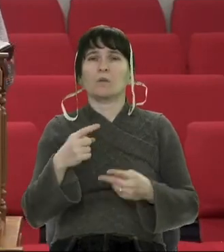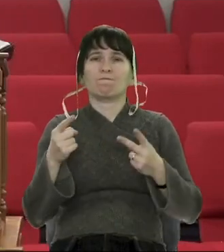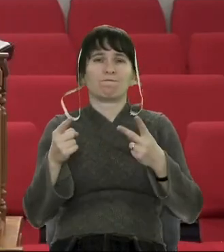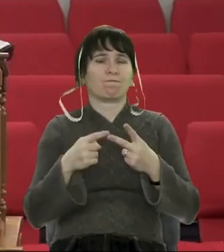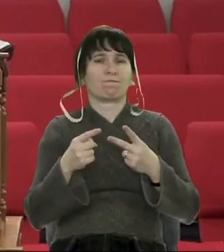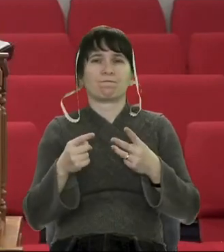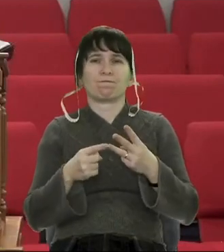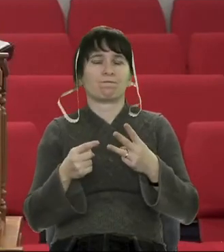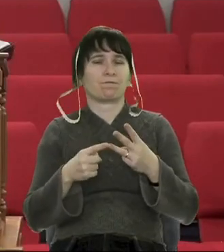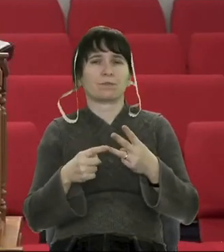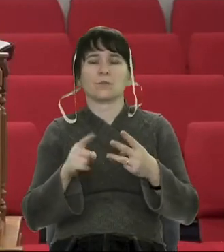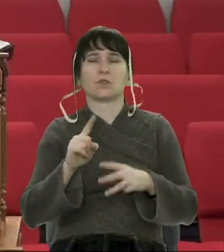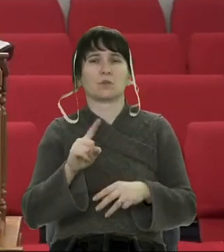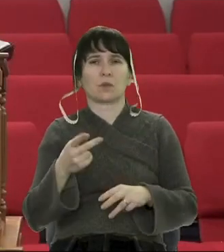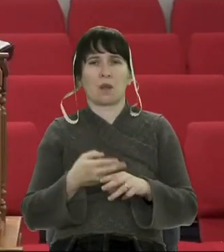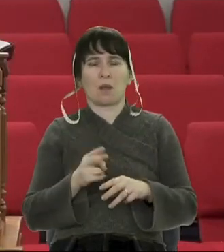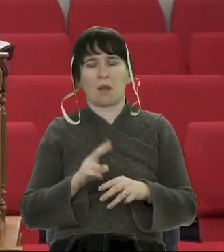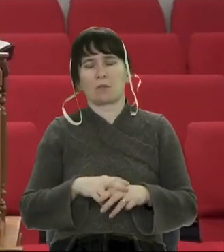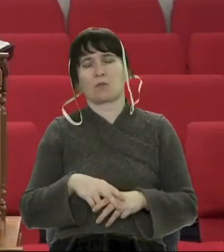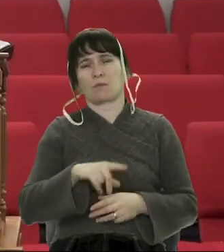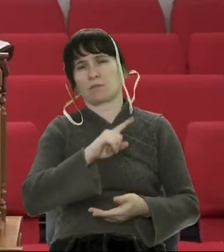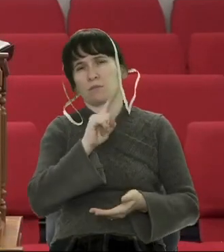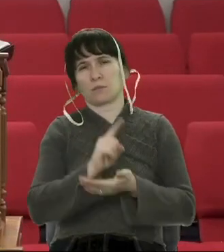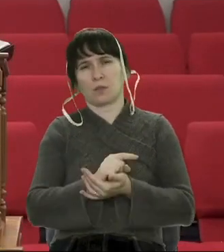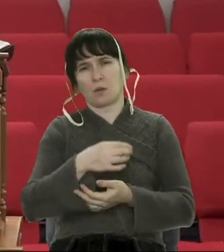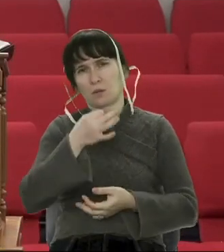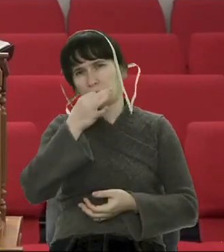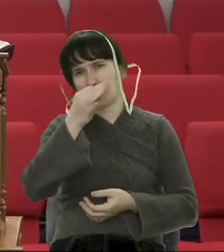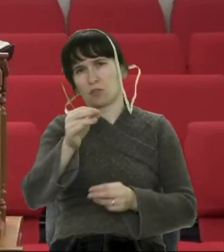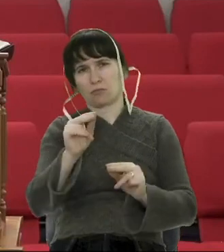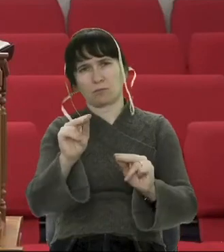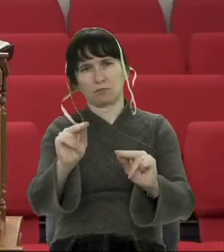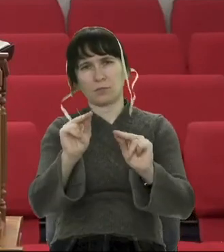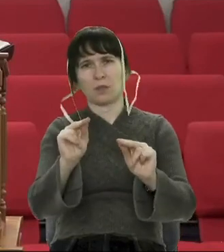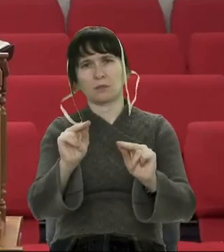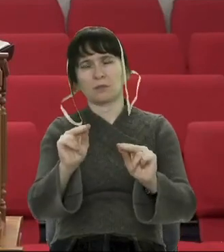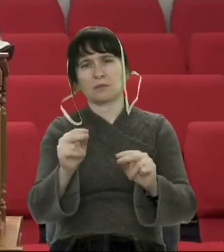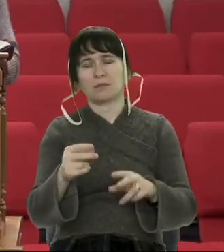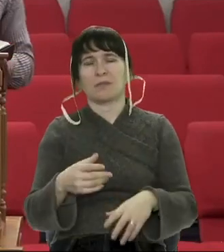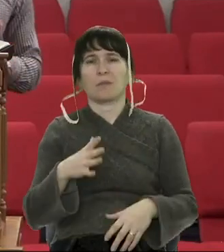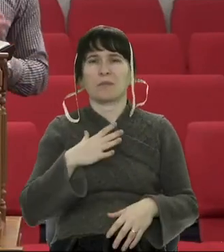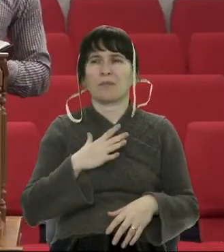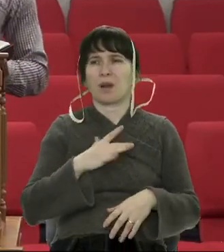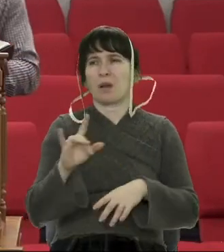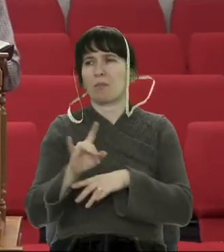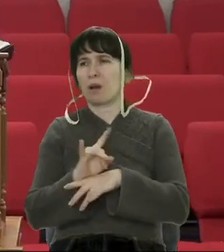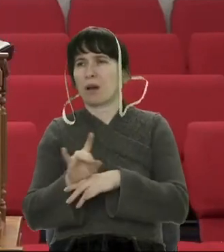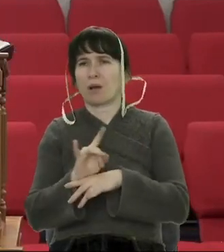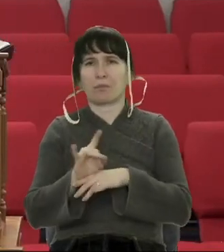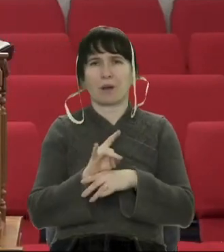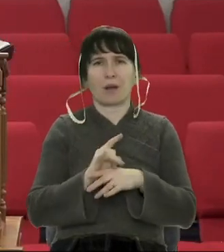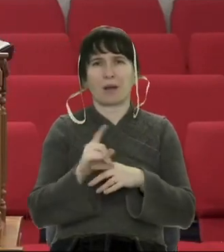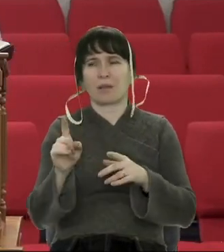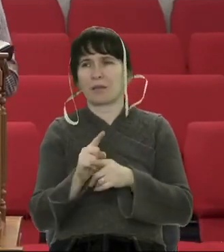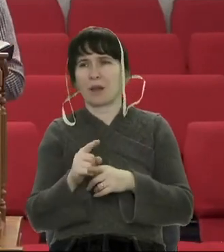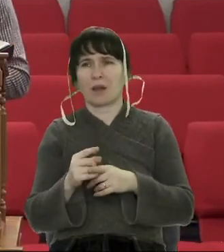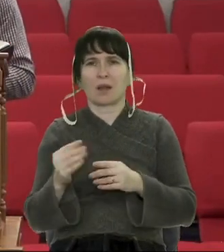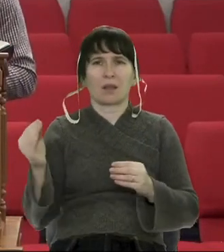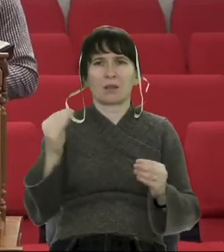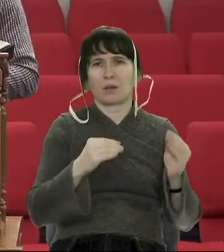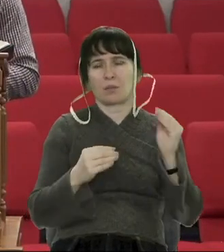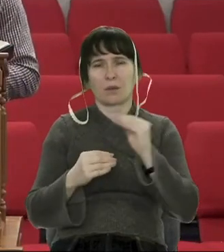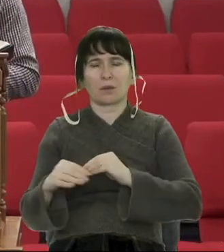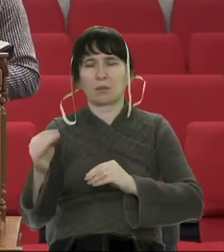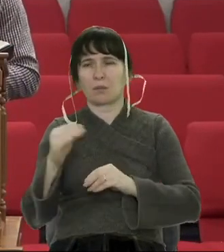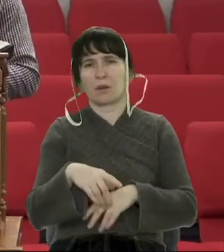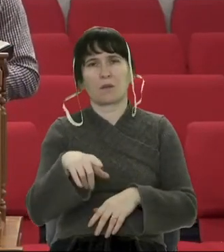Портрет надійної людини, такі люди говорять правду. Інколи брехня, нами так буває, інколи недооцінена.